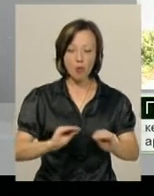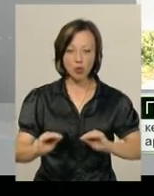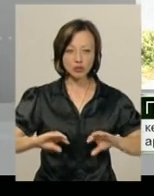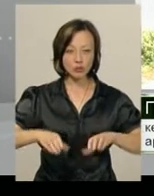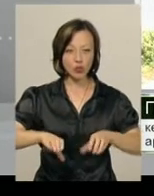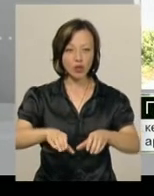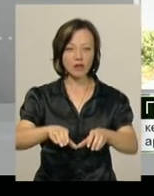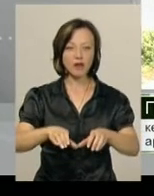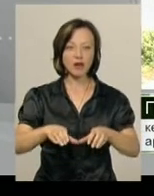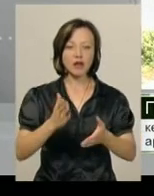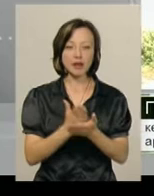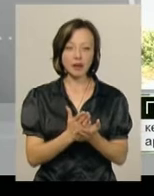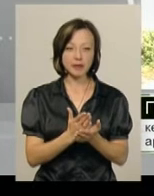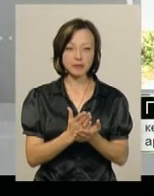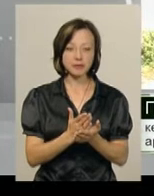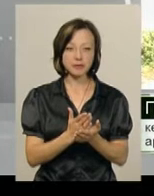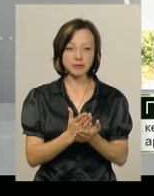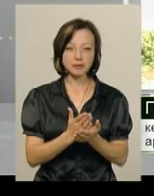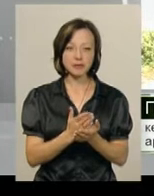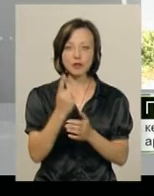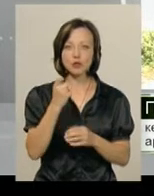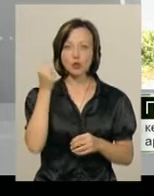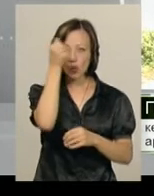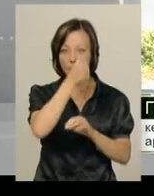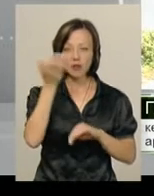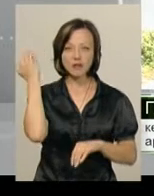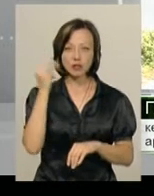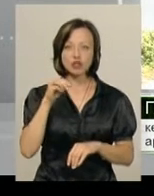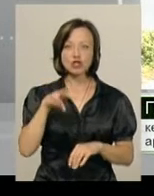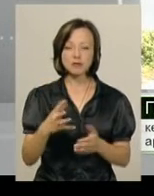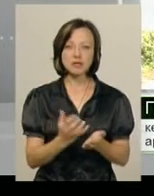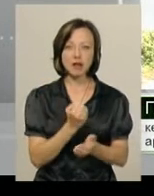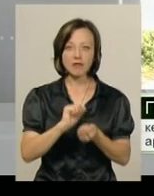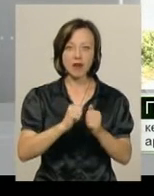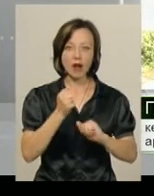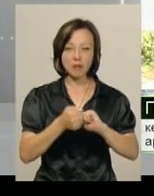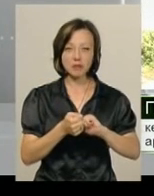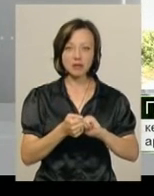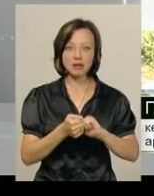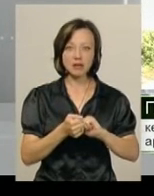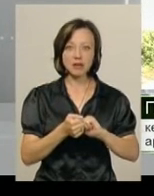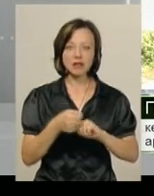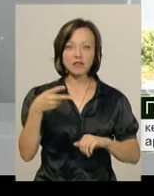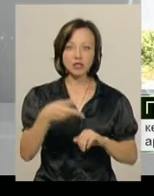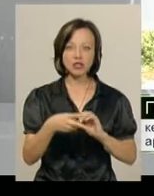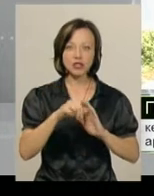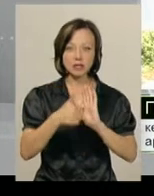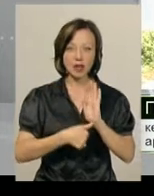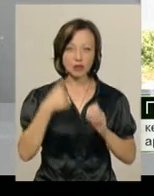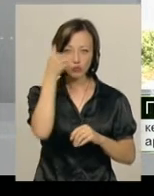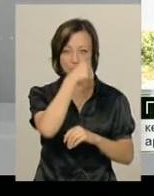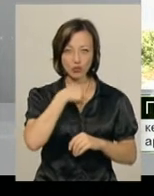бруківка є майже насти років давнішою, ніж була знайдена в Кам'янці і музеофікована у 2016